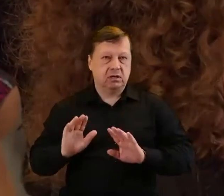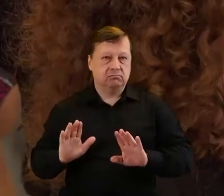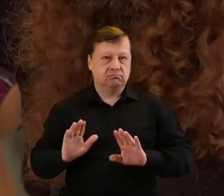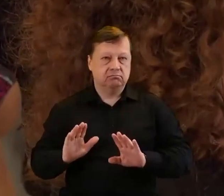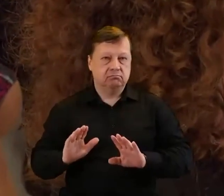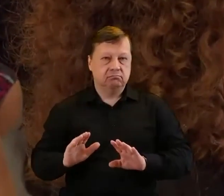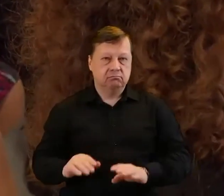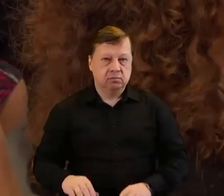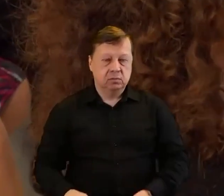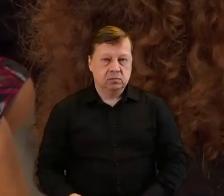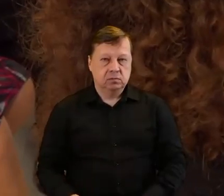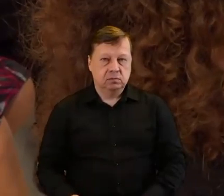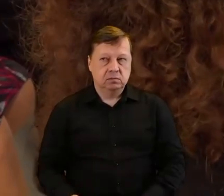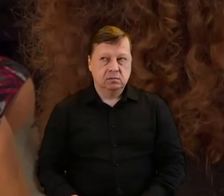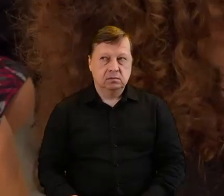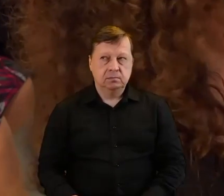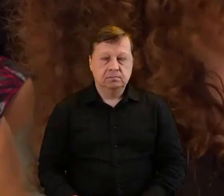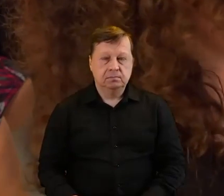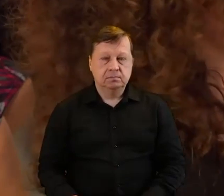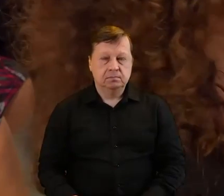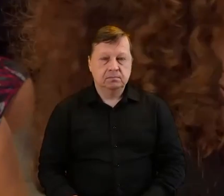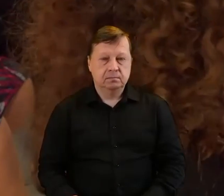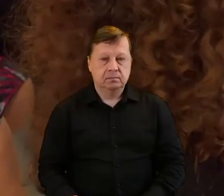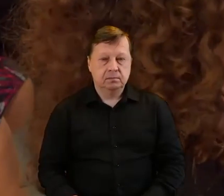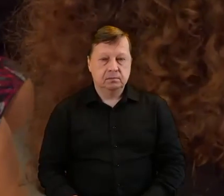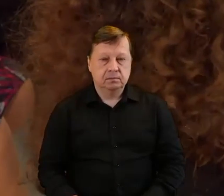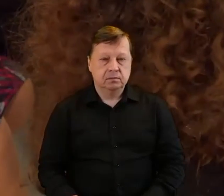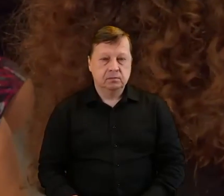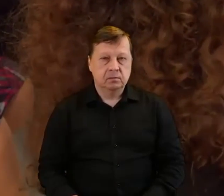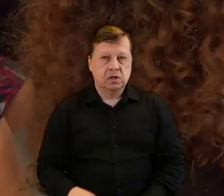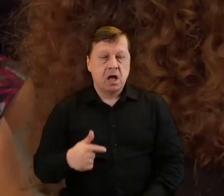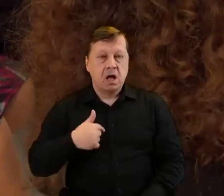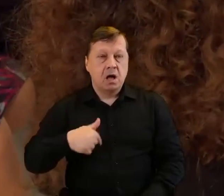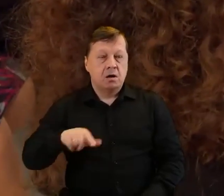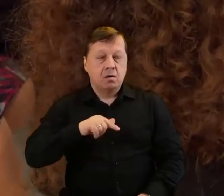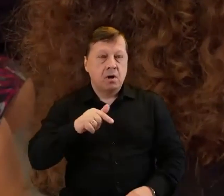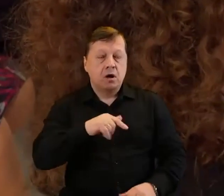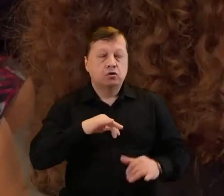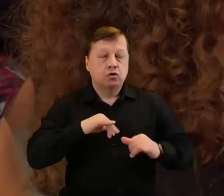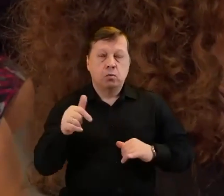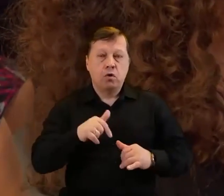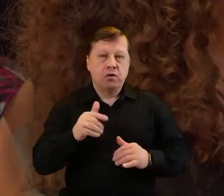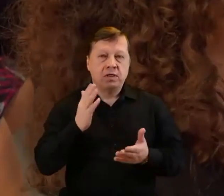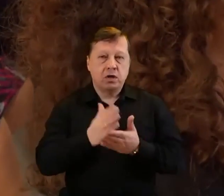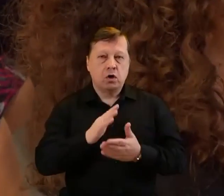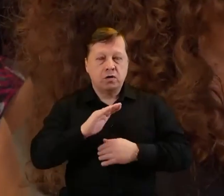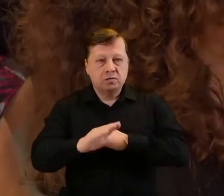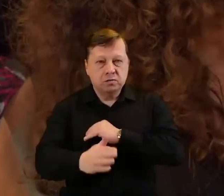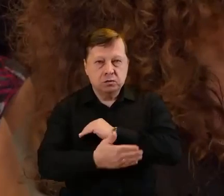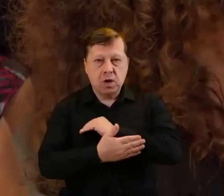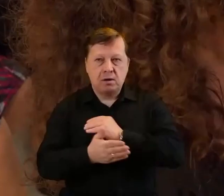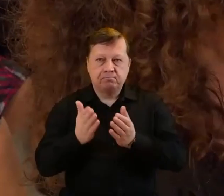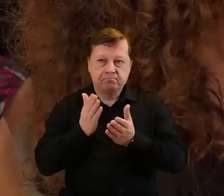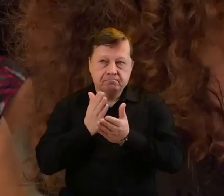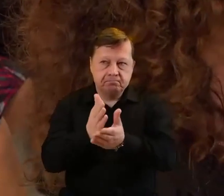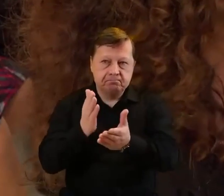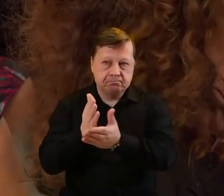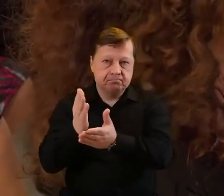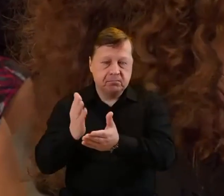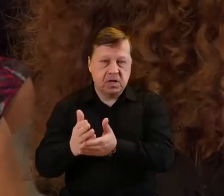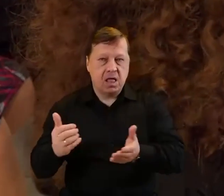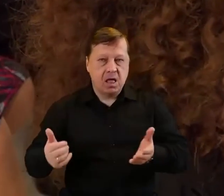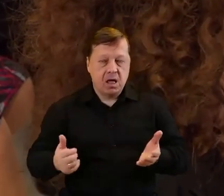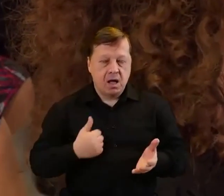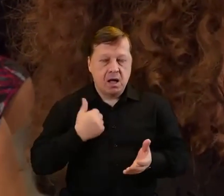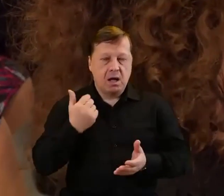fajny model. Natomiast te projekty powinny po prostu wspomagać jakby te organizacje pozarządowe, żeby one wchodziły